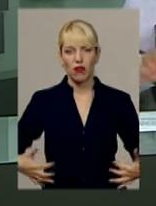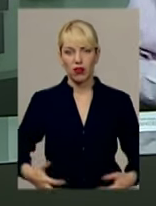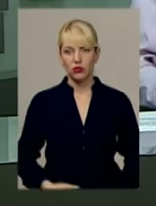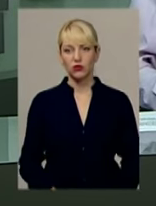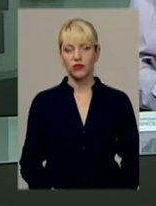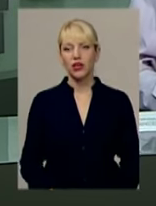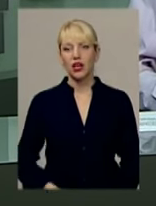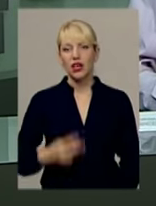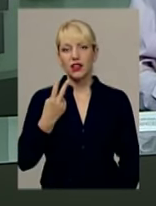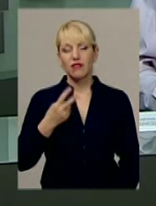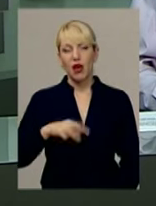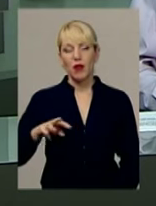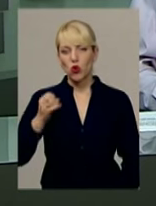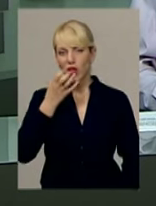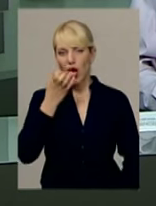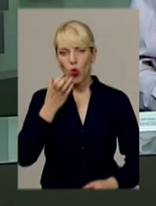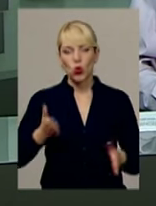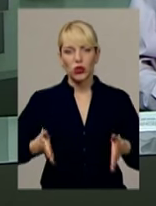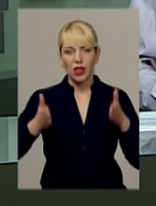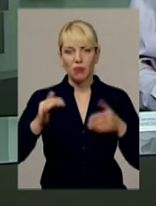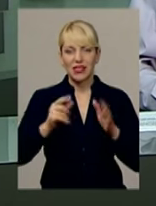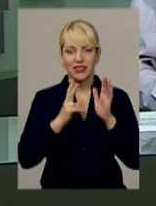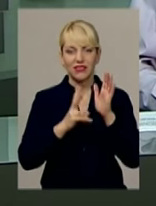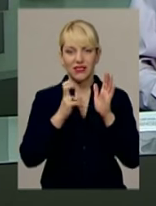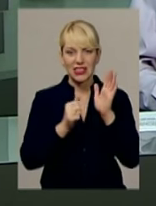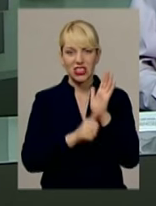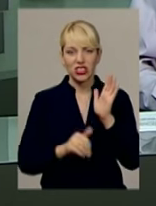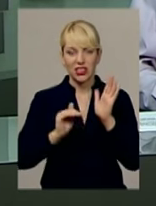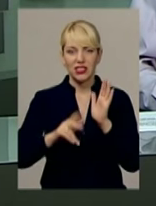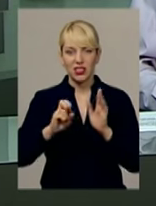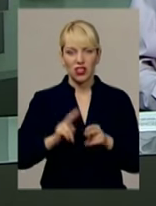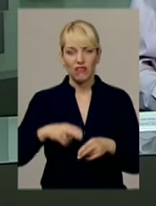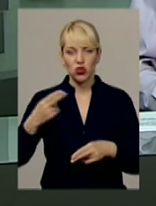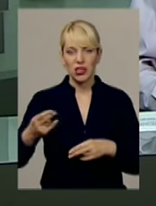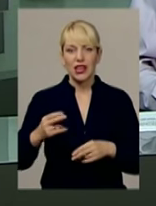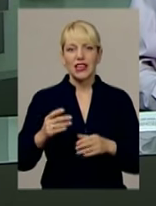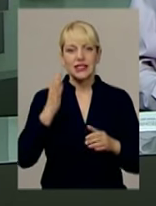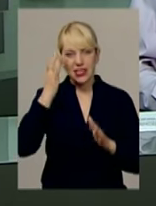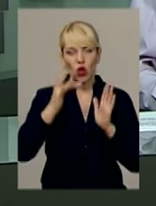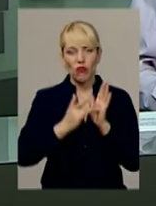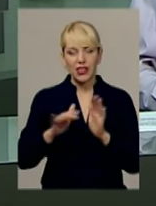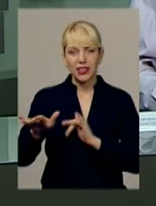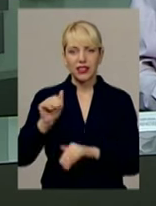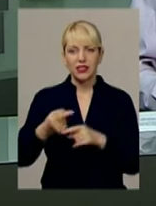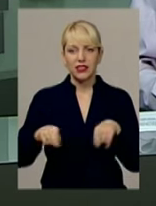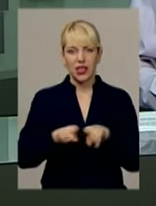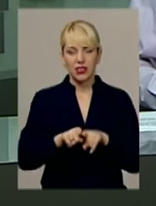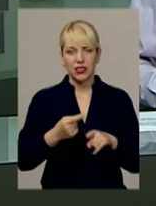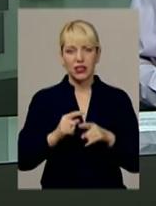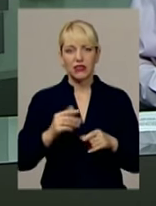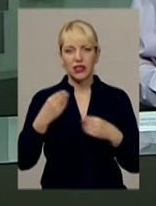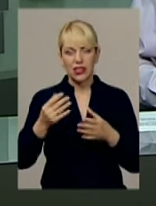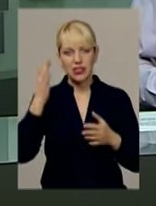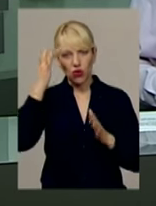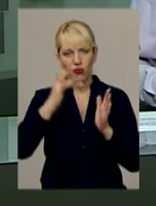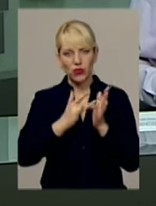Два мільйони на утеплення та 260 тисяч на відшкодування цільових кредитів. Таке фінансування додали у цільові програми